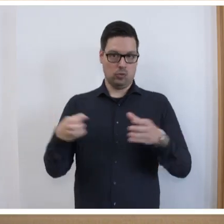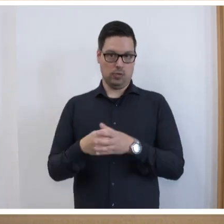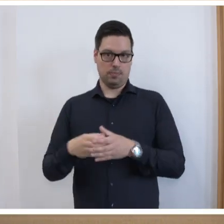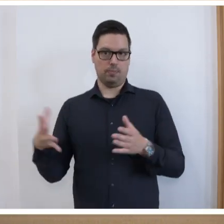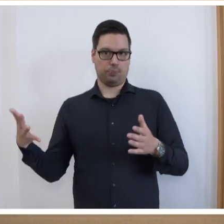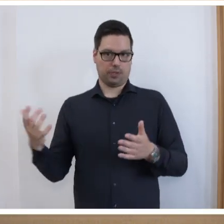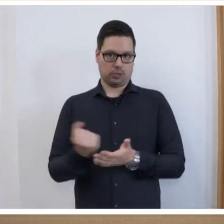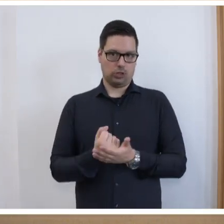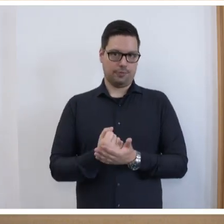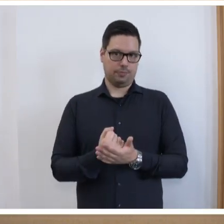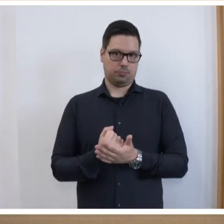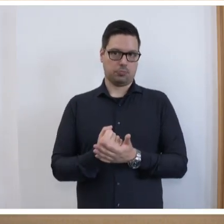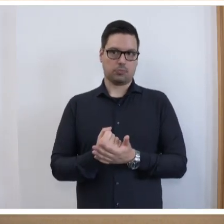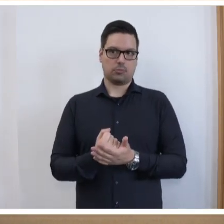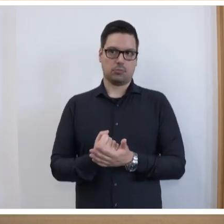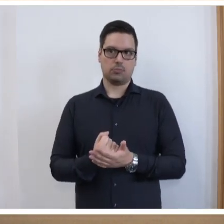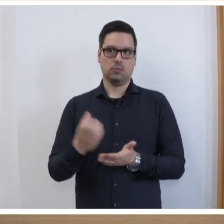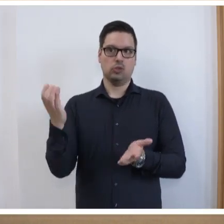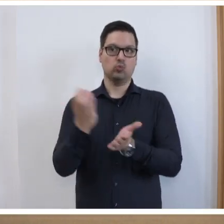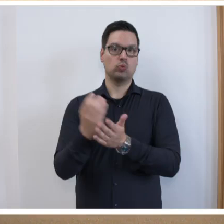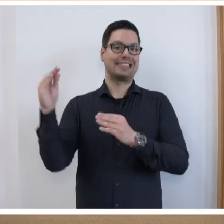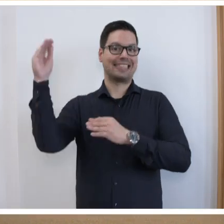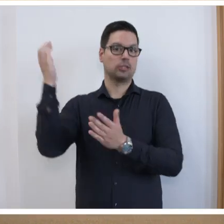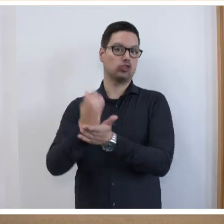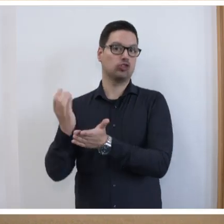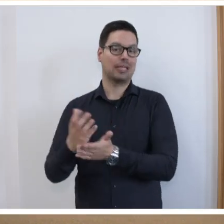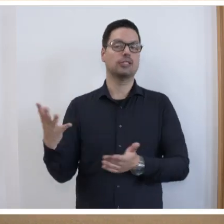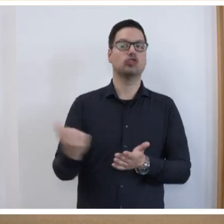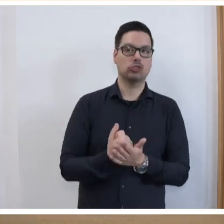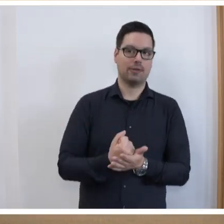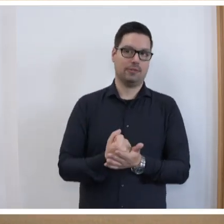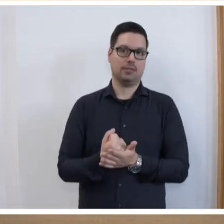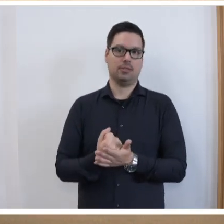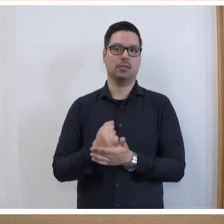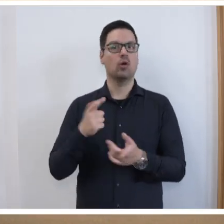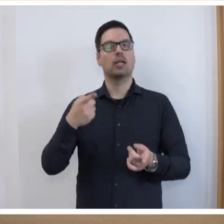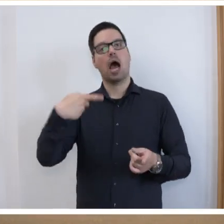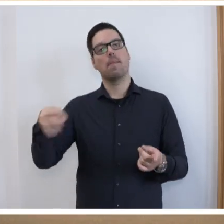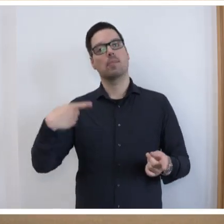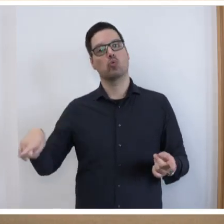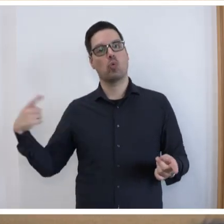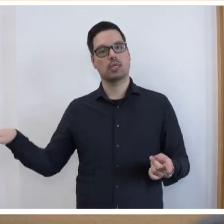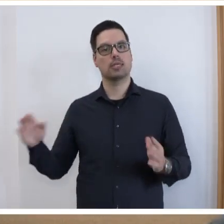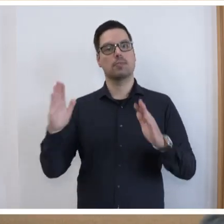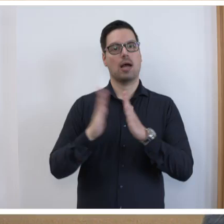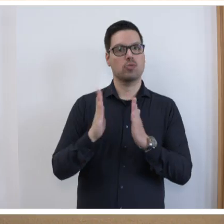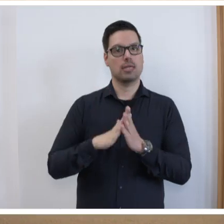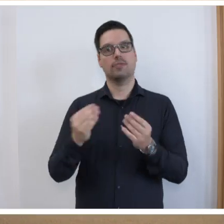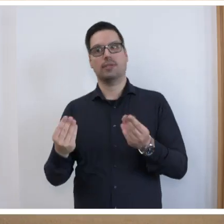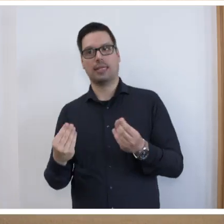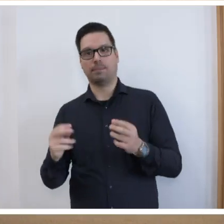gelungen ist, entsprechend zusätzliche Stellen zu schaffen. Und ich möchte diesen Dank auch an die Abgeordneten im Haushalts- und